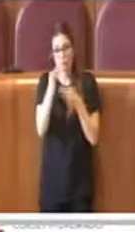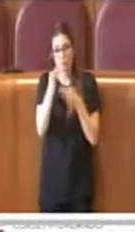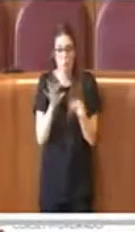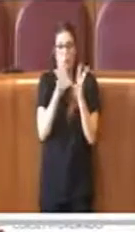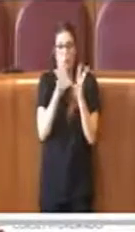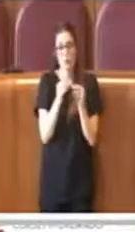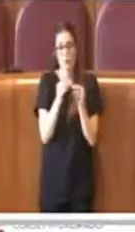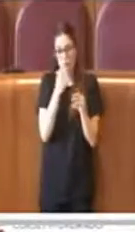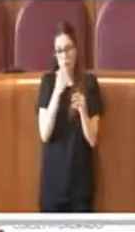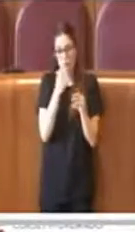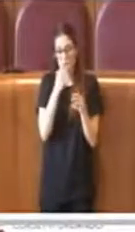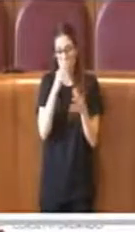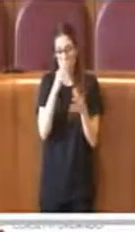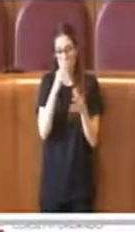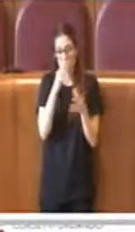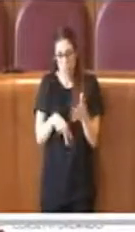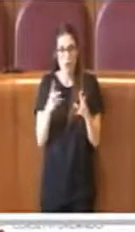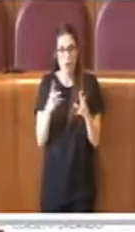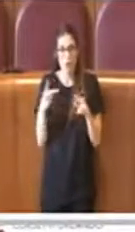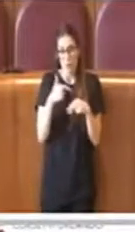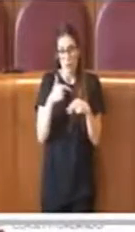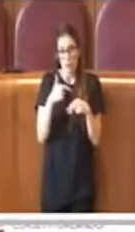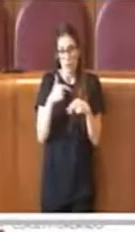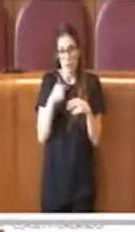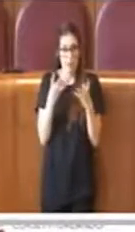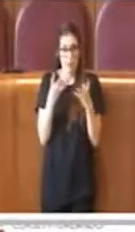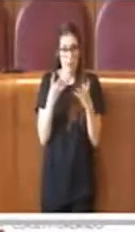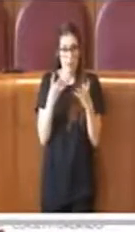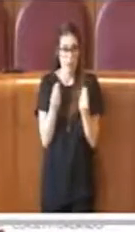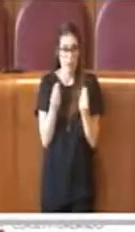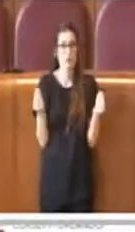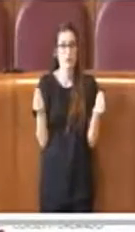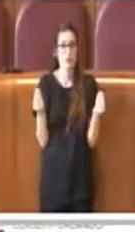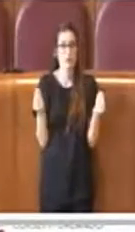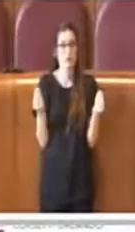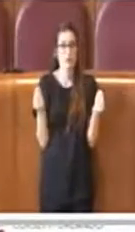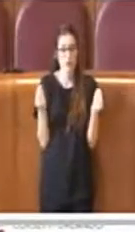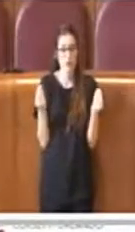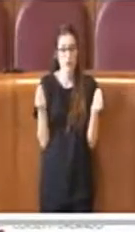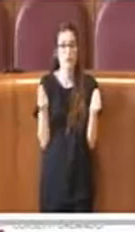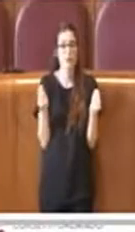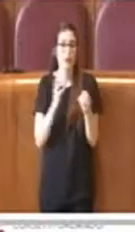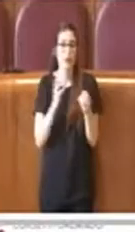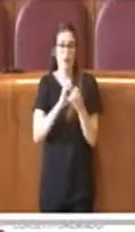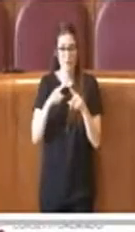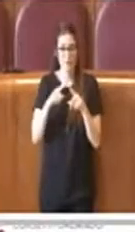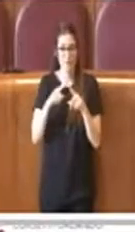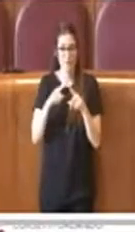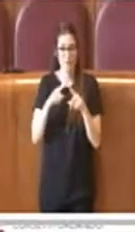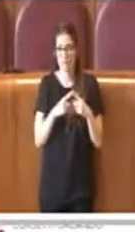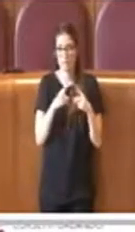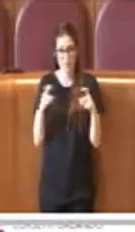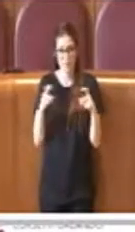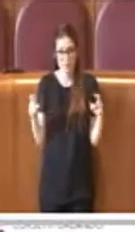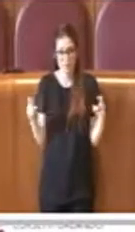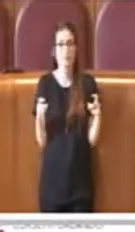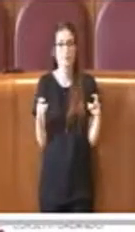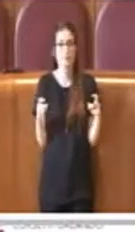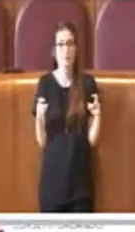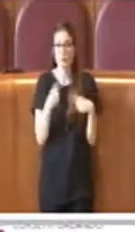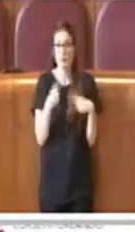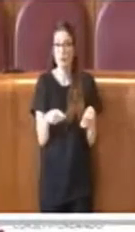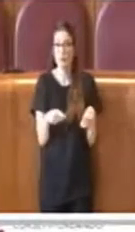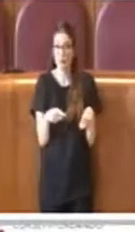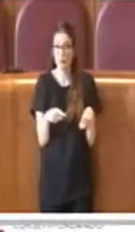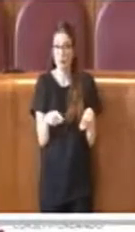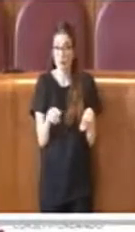attimo la lettura perché come ben capite sono tanti gli argomenti, sono tante le sfaccettature di questo regolamento. Tutte queste